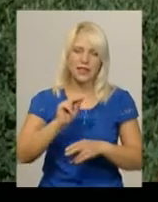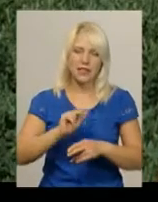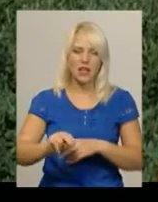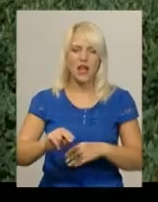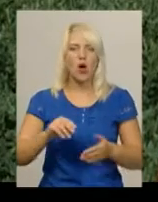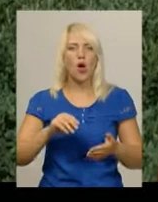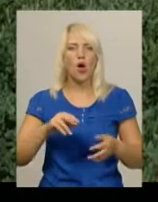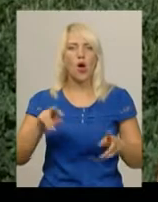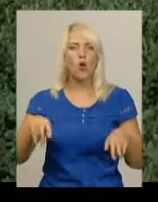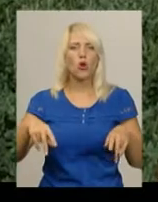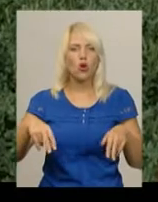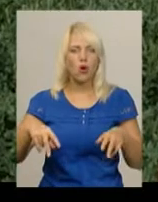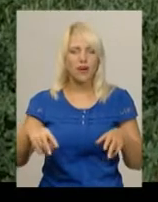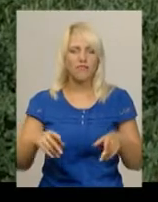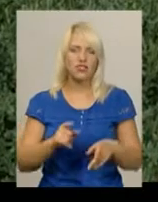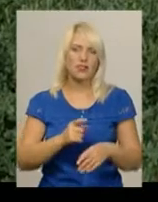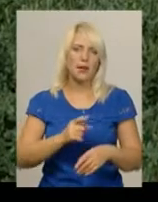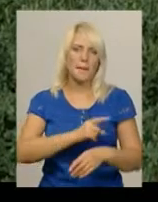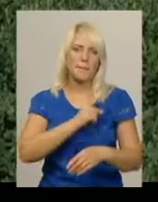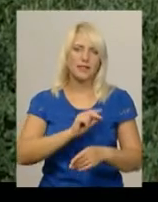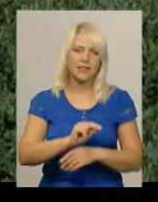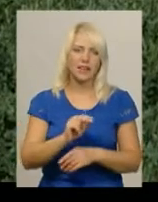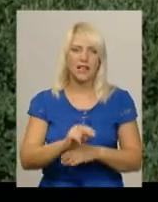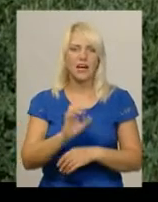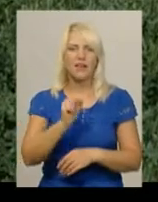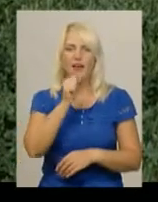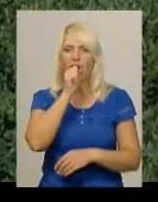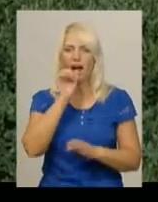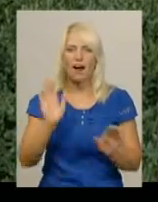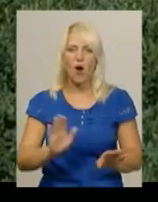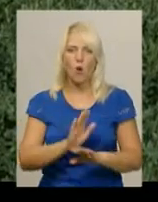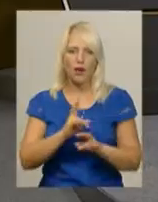хореографічний так само майстер-клас і караоке на Майдані.